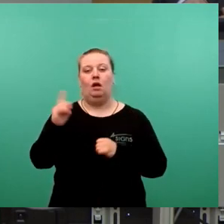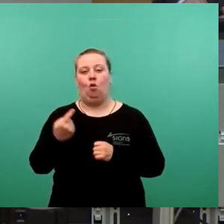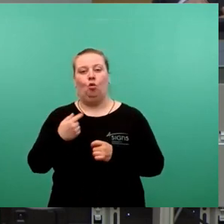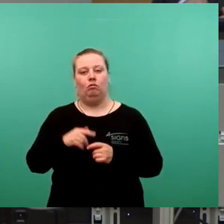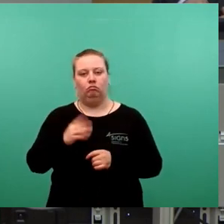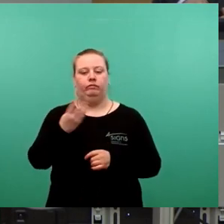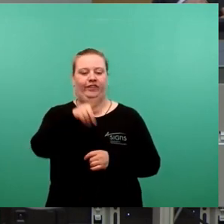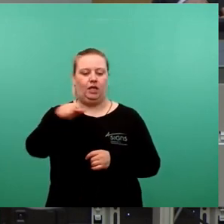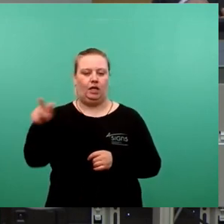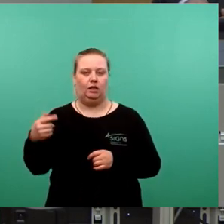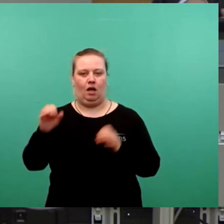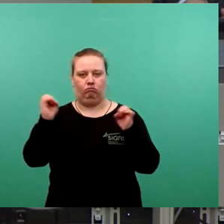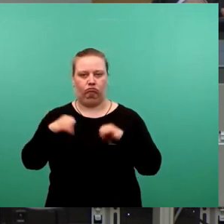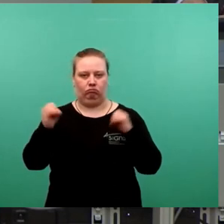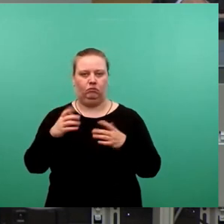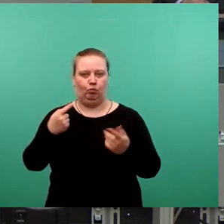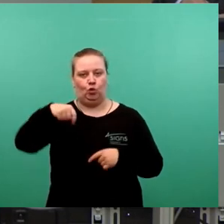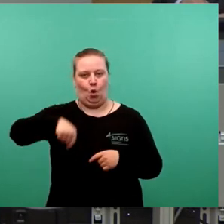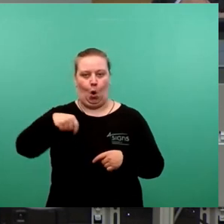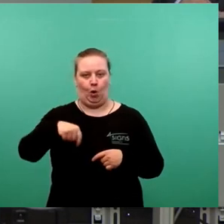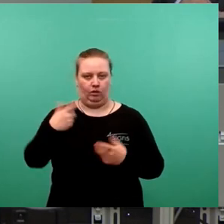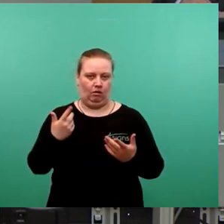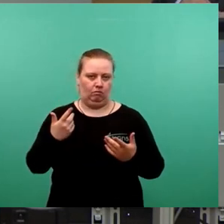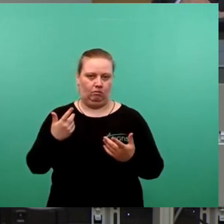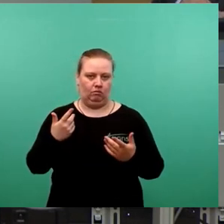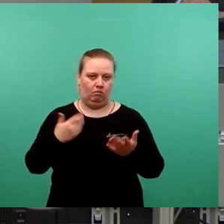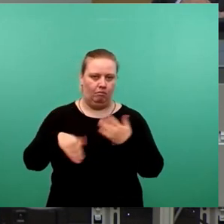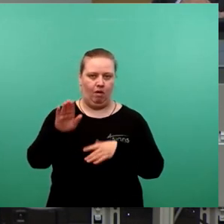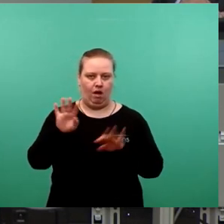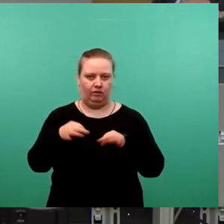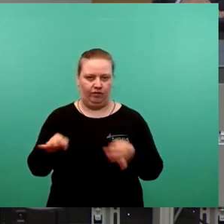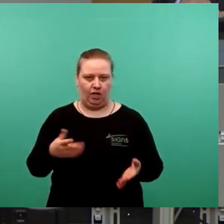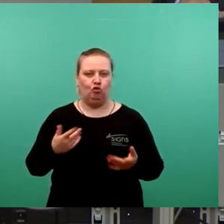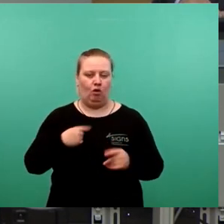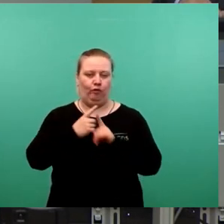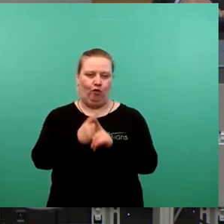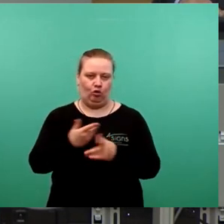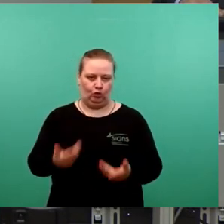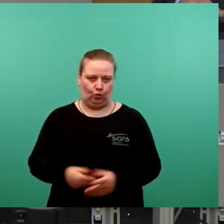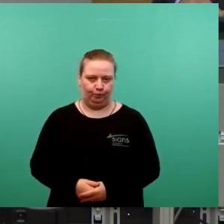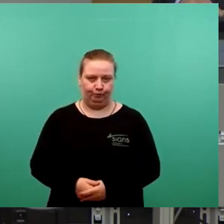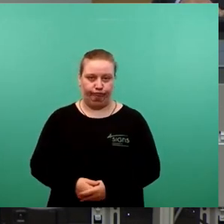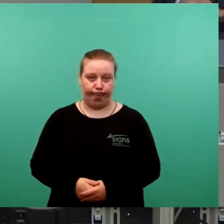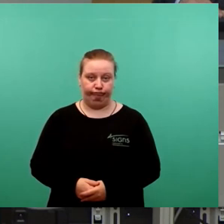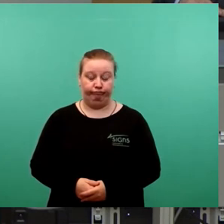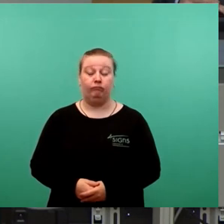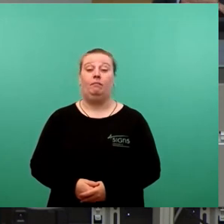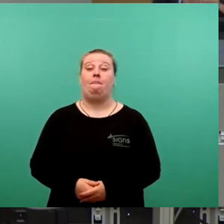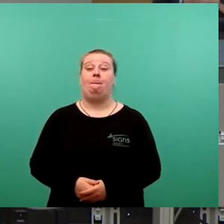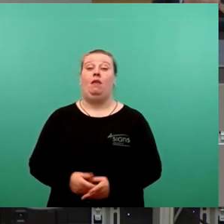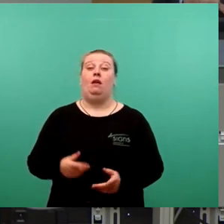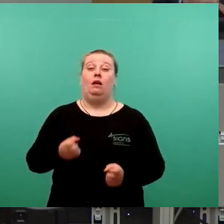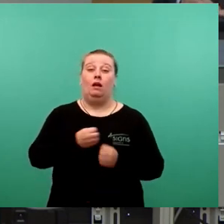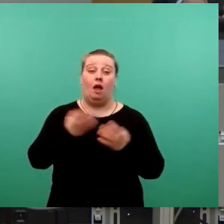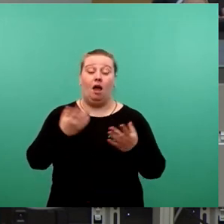Kandidatenvorschlägen, die zum heutigen Zeitpunkt mehrheitsfähig sind, folgen. Dass der aktuelle Zuschnitt nach Möglichkeiten